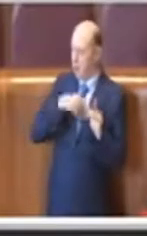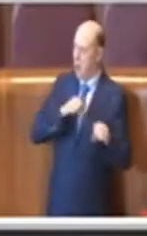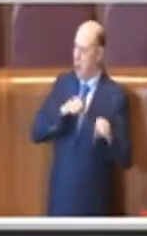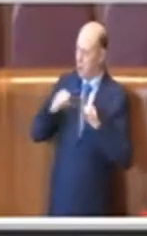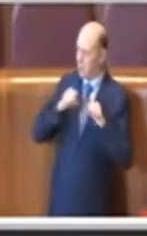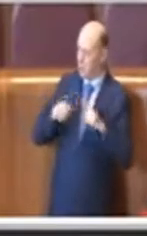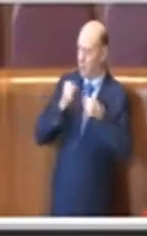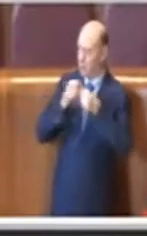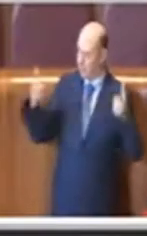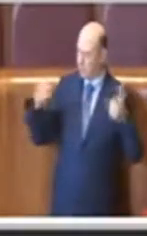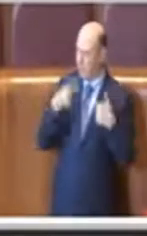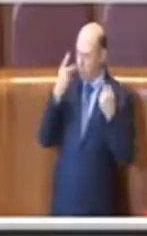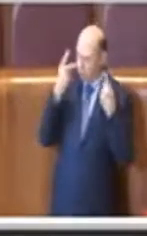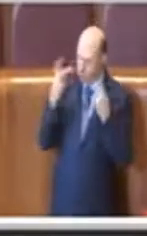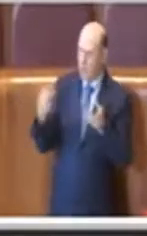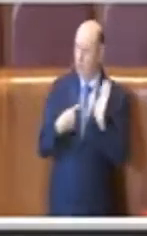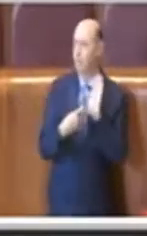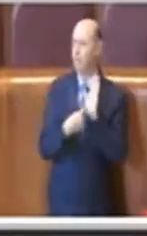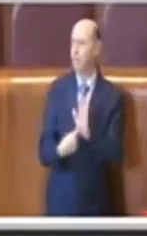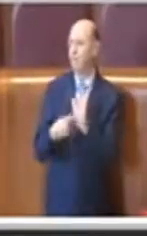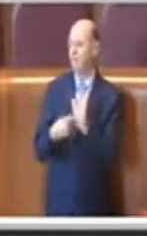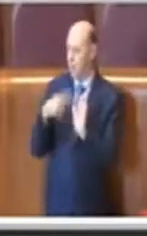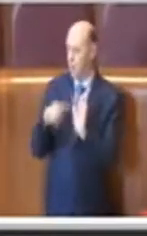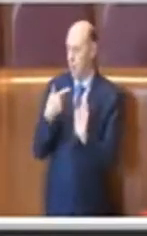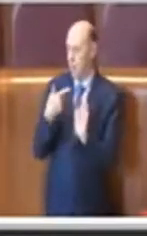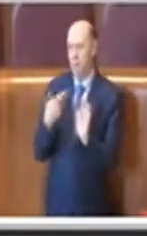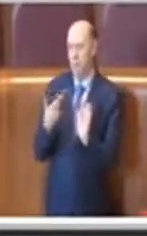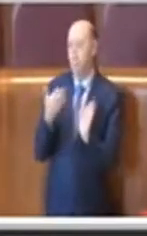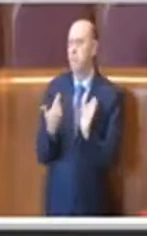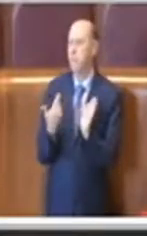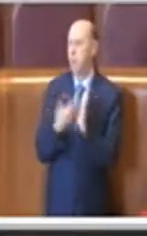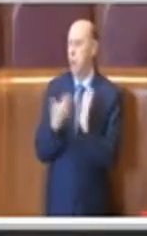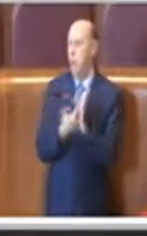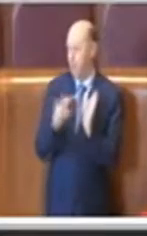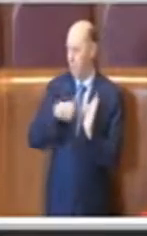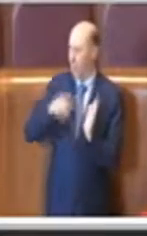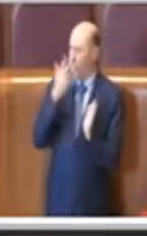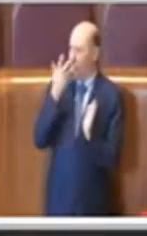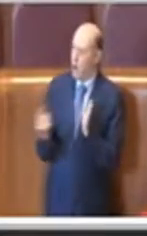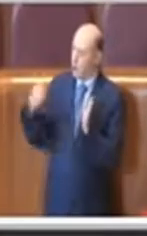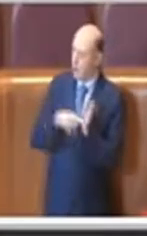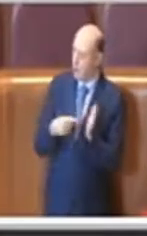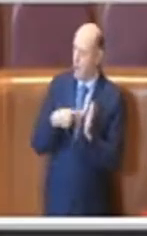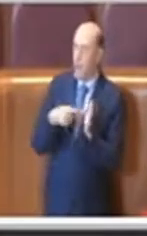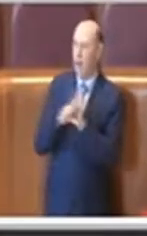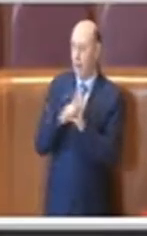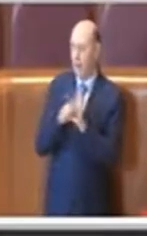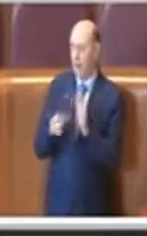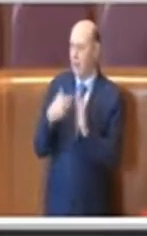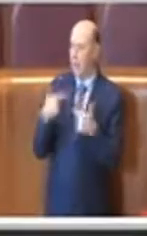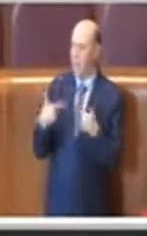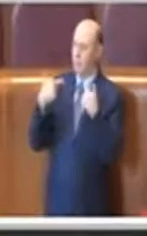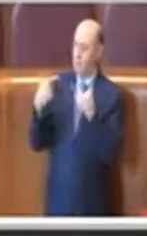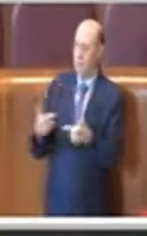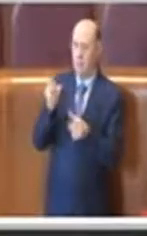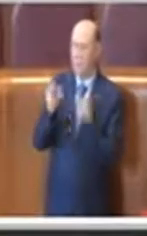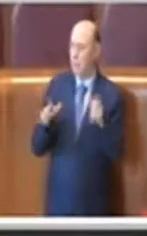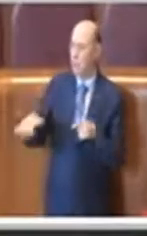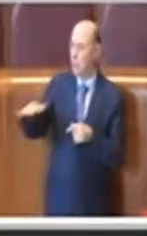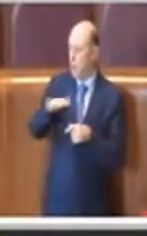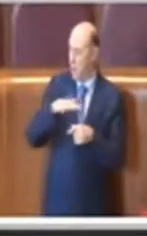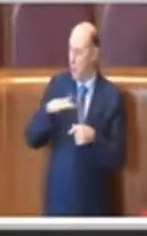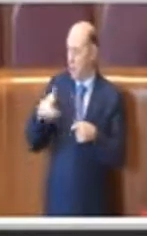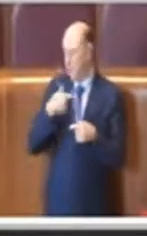città per voler ristabilire appunto la legalità e per voler ridare dignità alle persone che